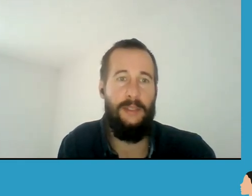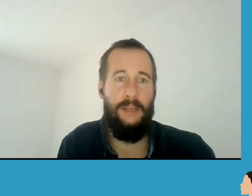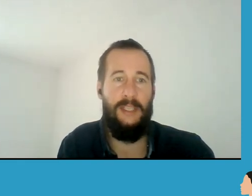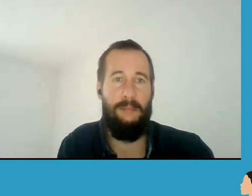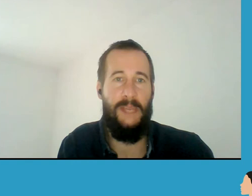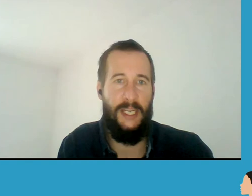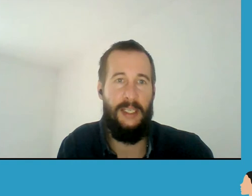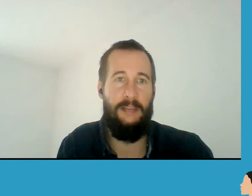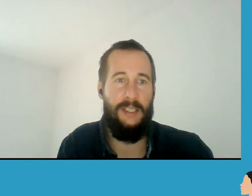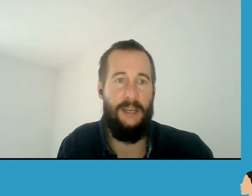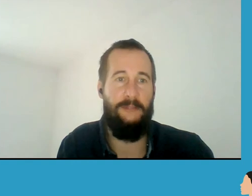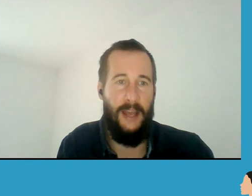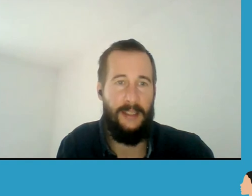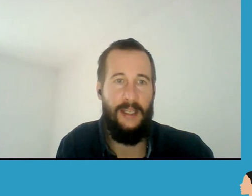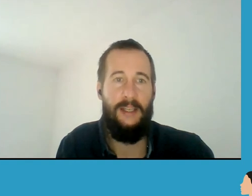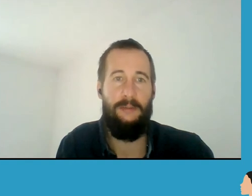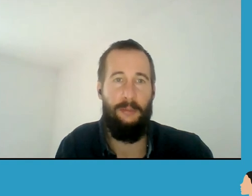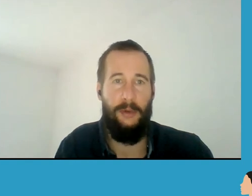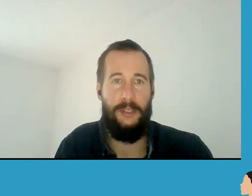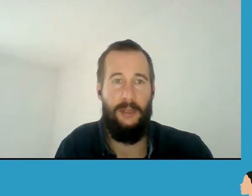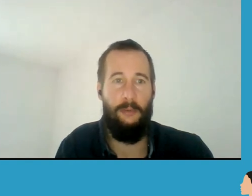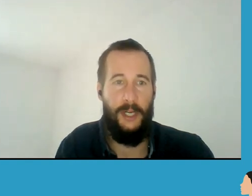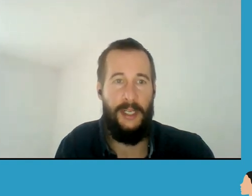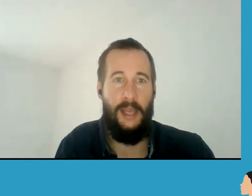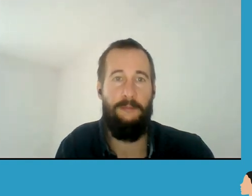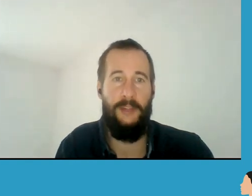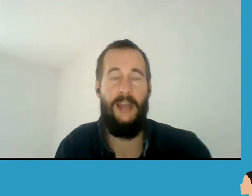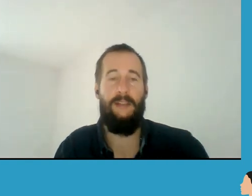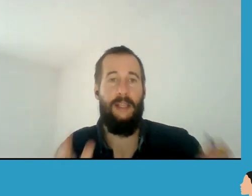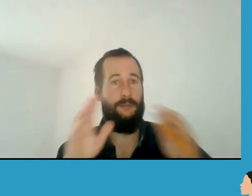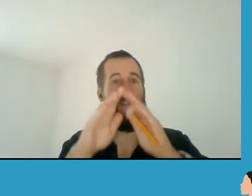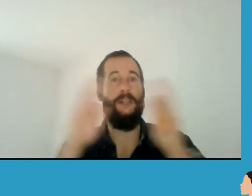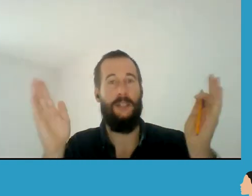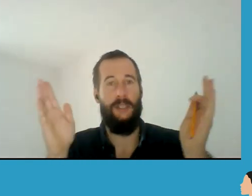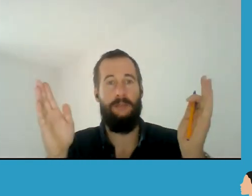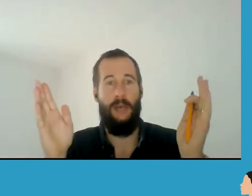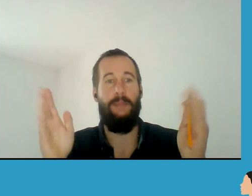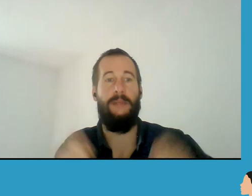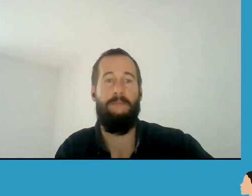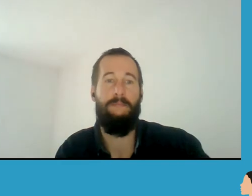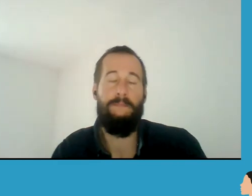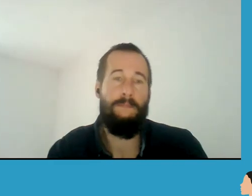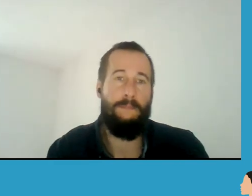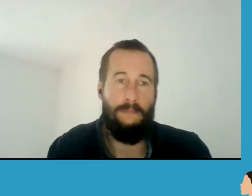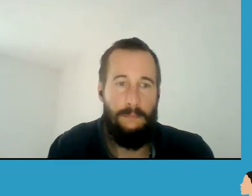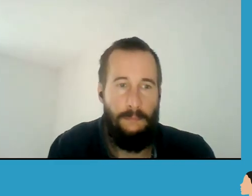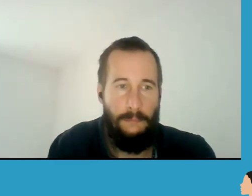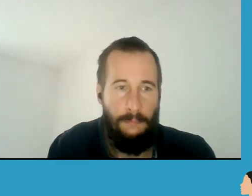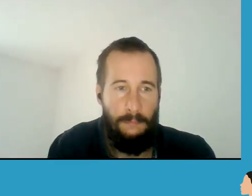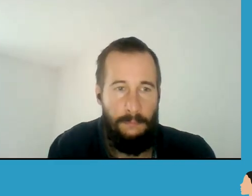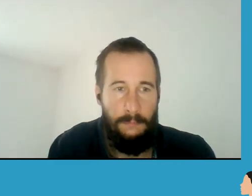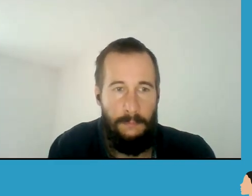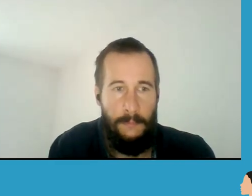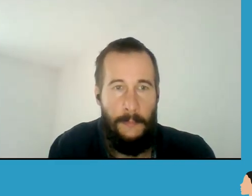yra pam tikri dalykai, kuriuos Lietuva turi teisėje, įrašusi į savo įstatymus, bet galbūt ne viskas yra tinkamai